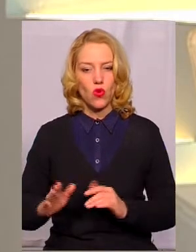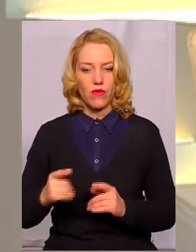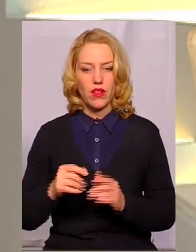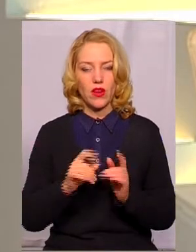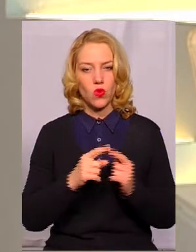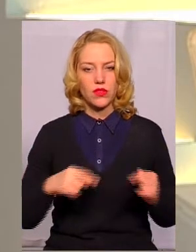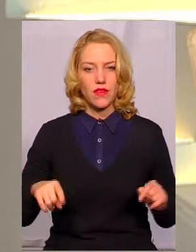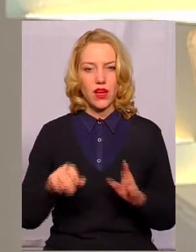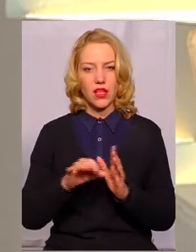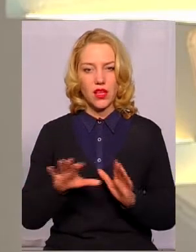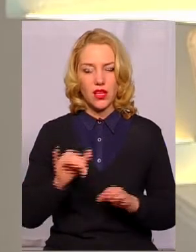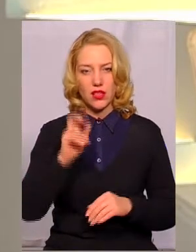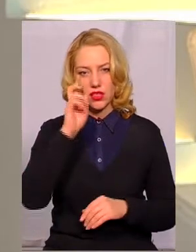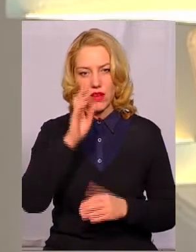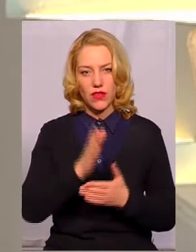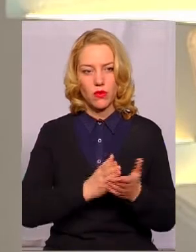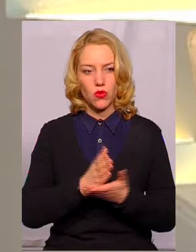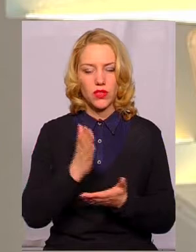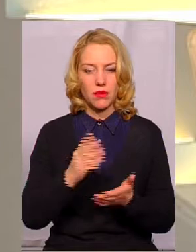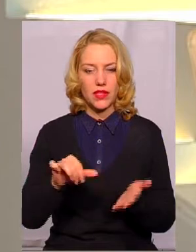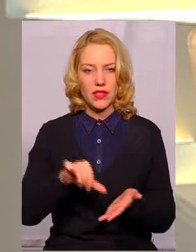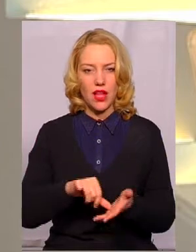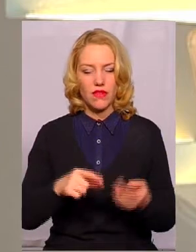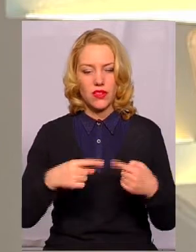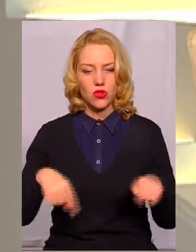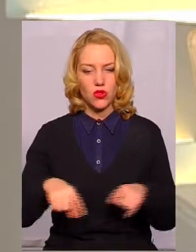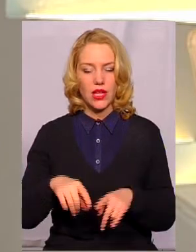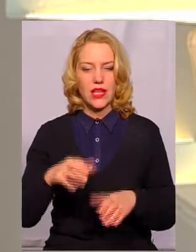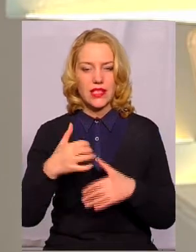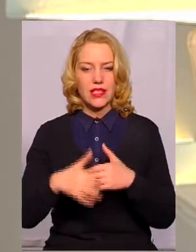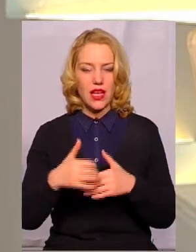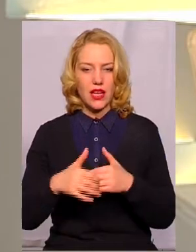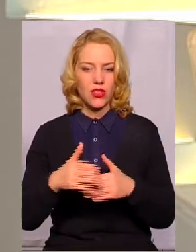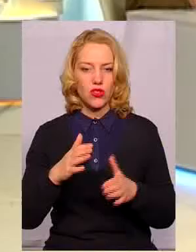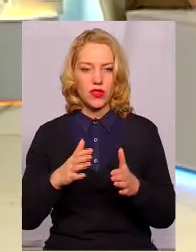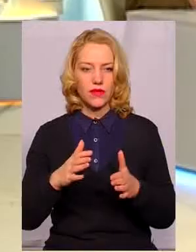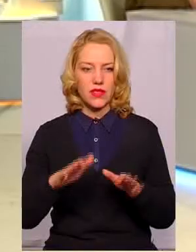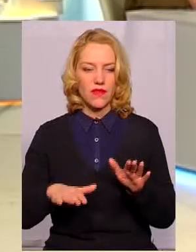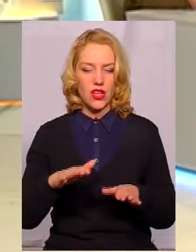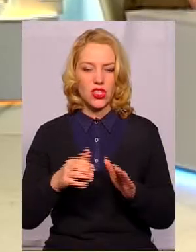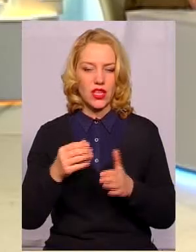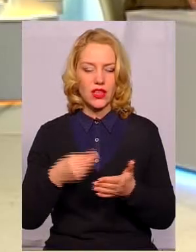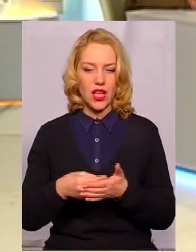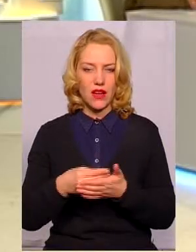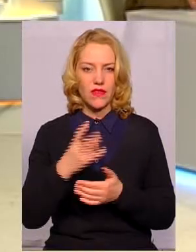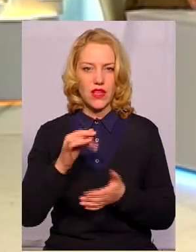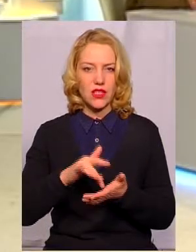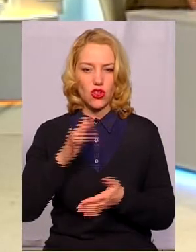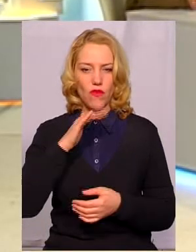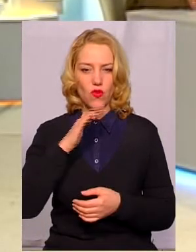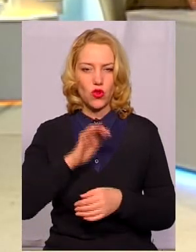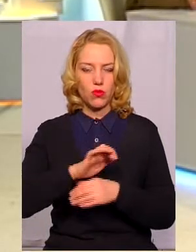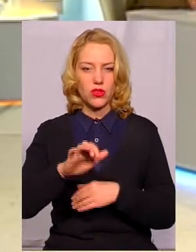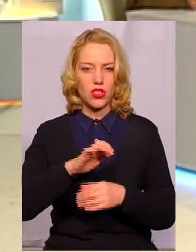послуг, є представлена структура середньозважених тарифів на централізоване водопостачання і